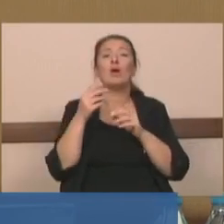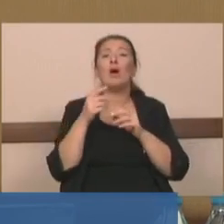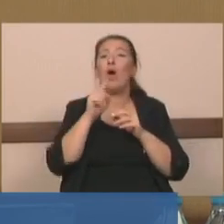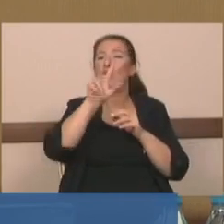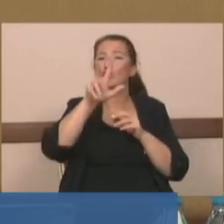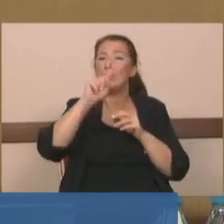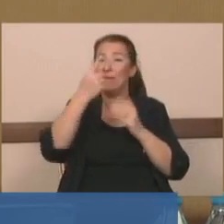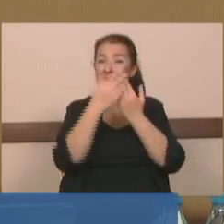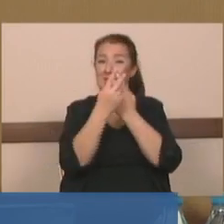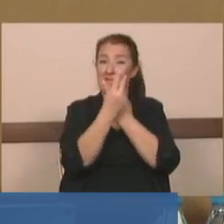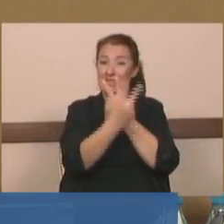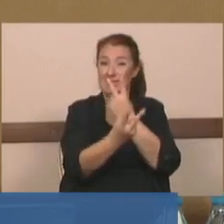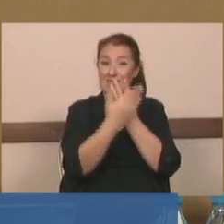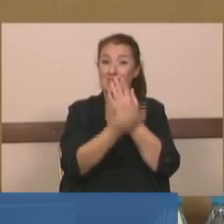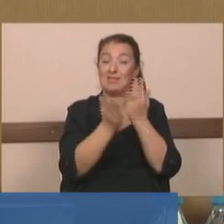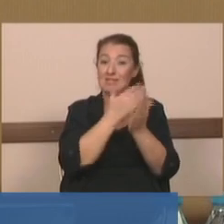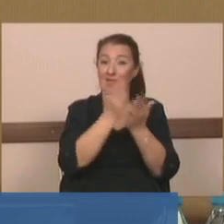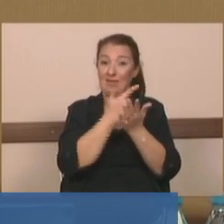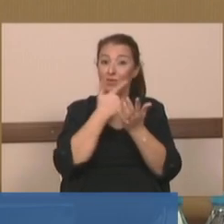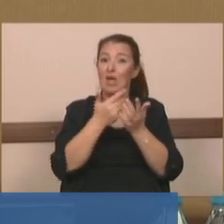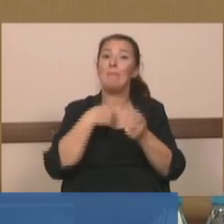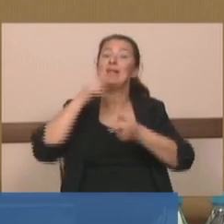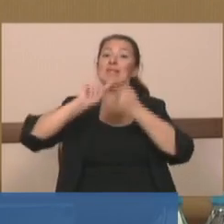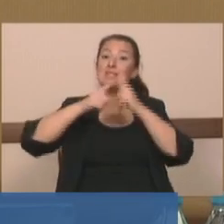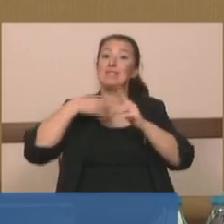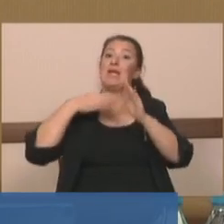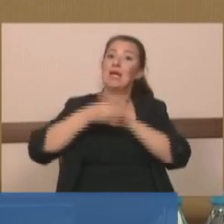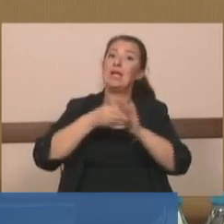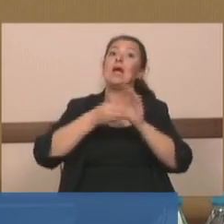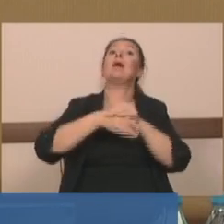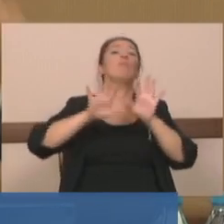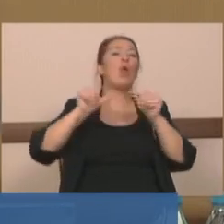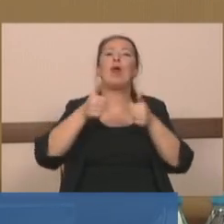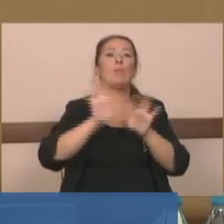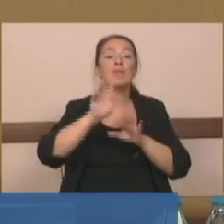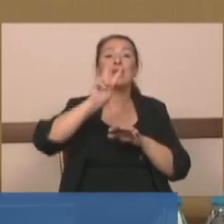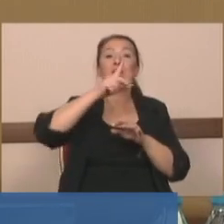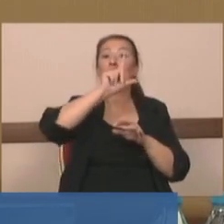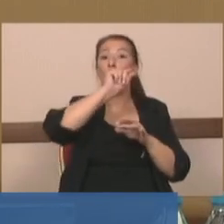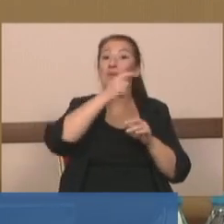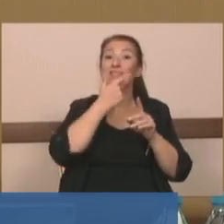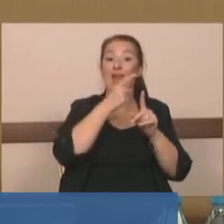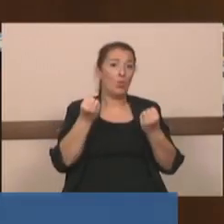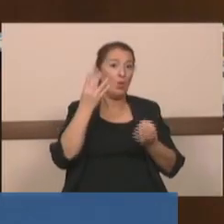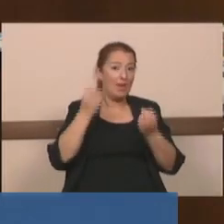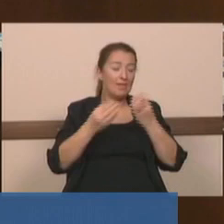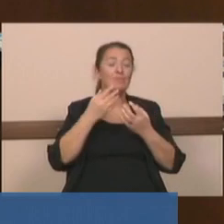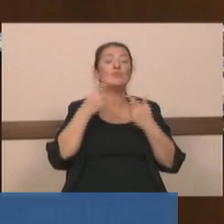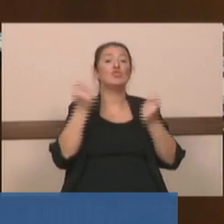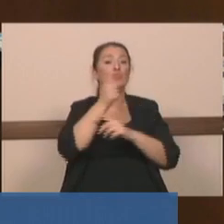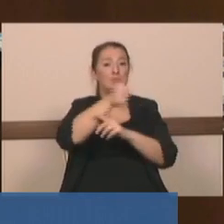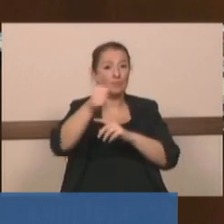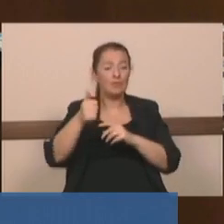Kanal İstanbul'u siyasete gireyim girmeyeyim konu edildiği iki bin on bir yılından beri inceliyorum. Yeni değil. Bir